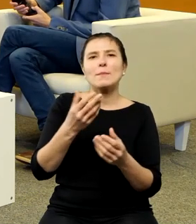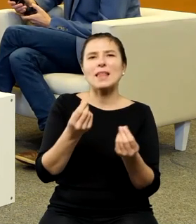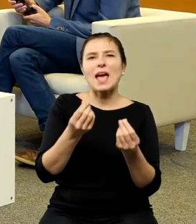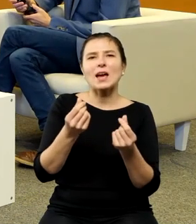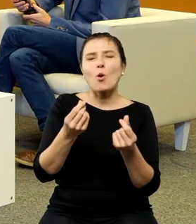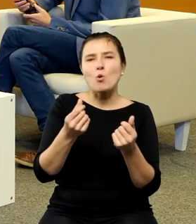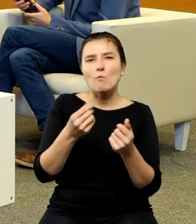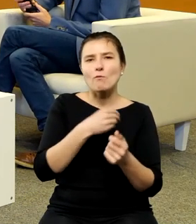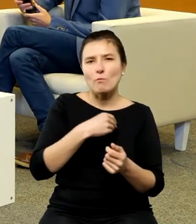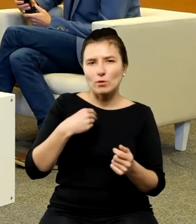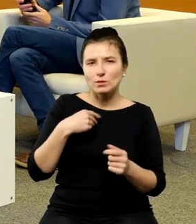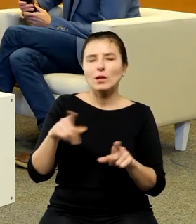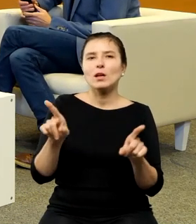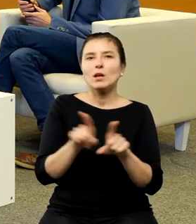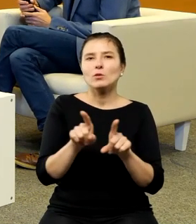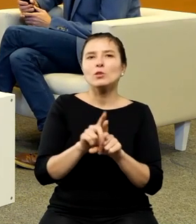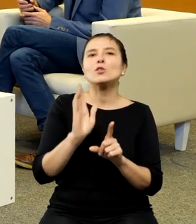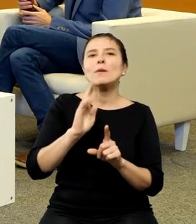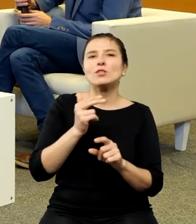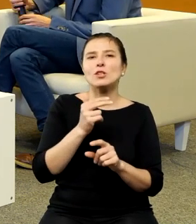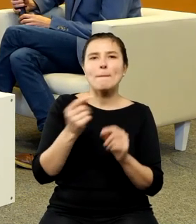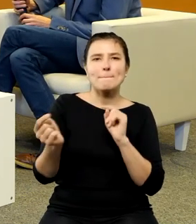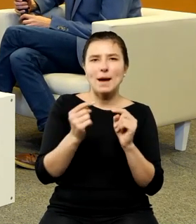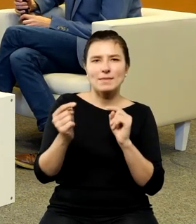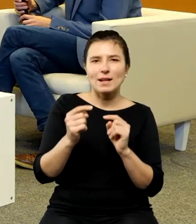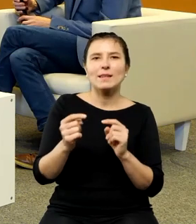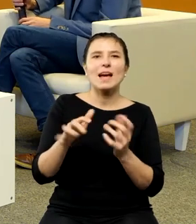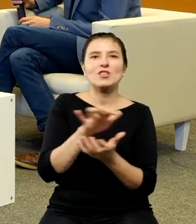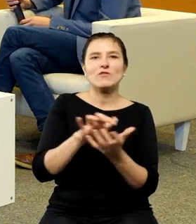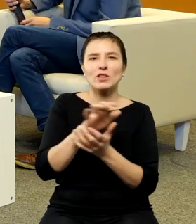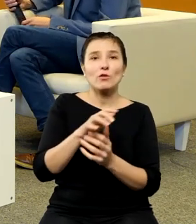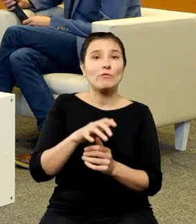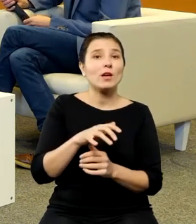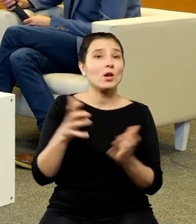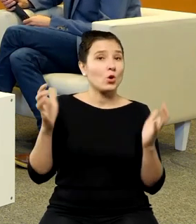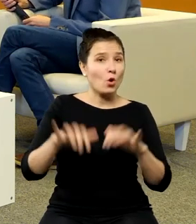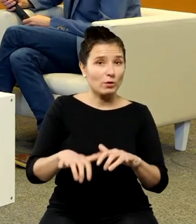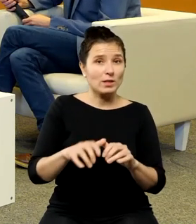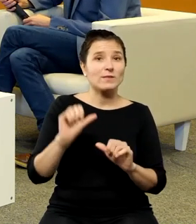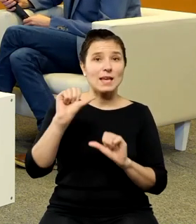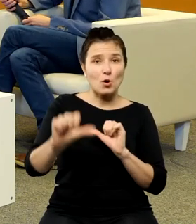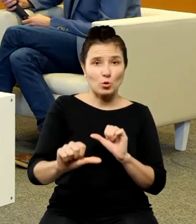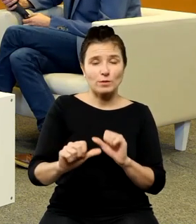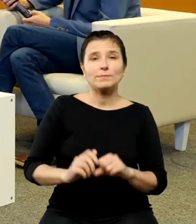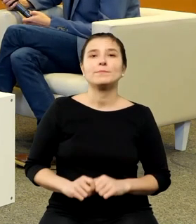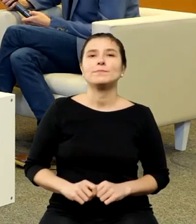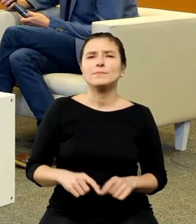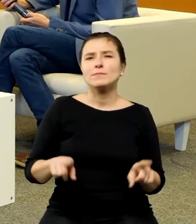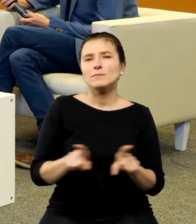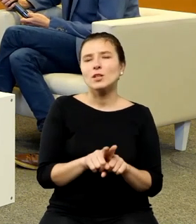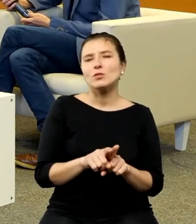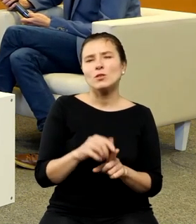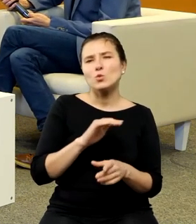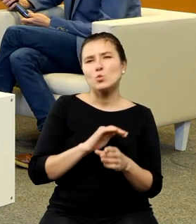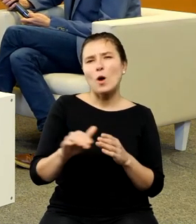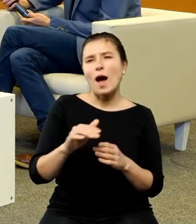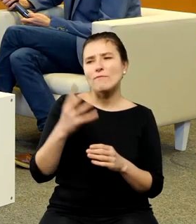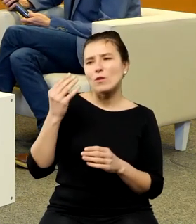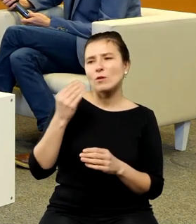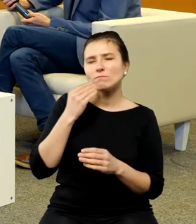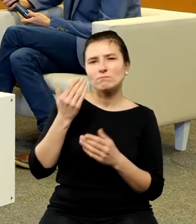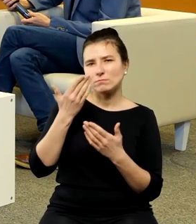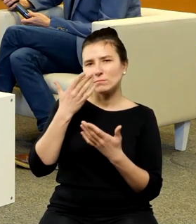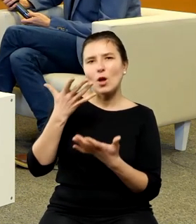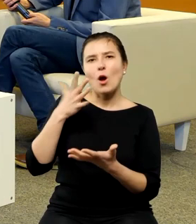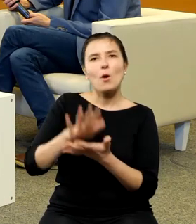w panelu na Światowym Kongresie w przeszłym roku no a ten znowu ten bardzo znany wizerunek który został przekształcony